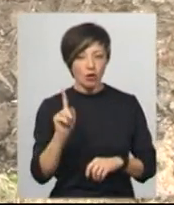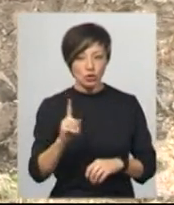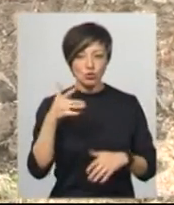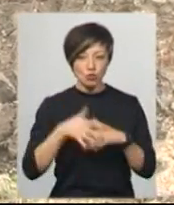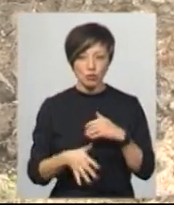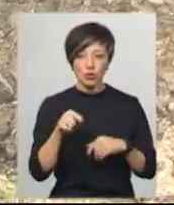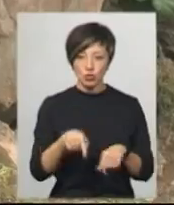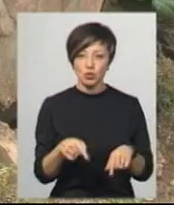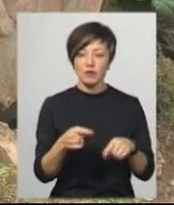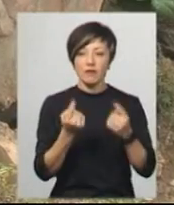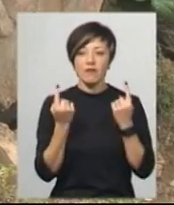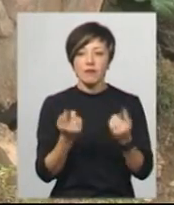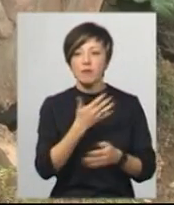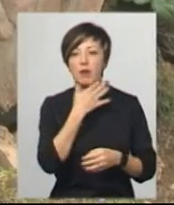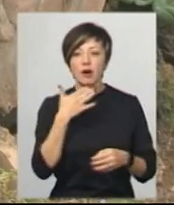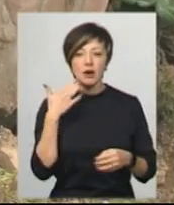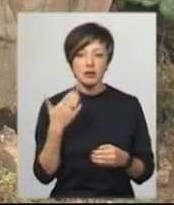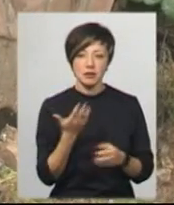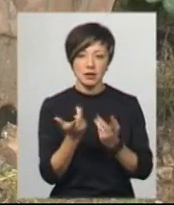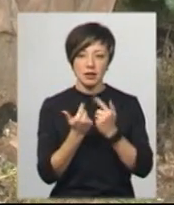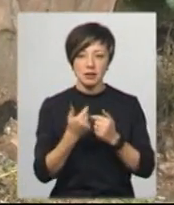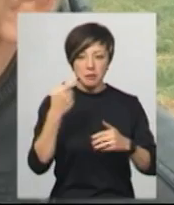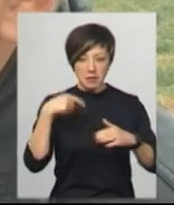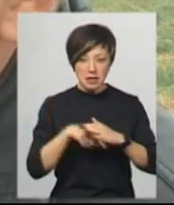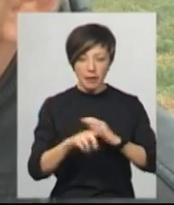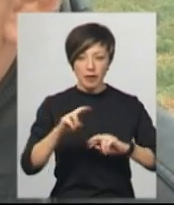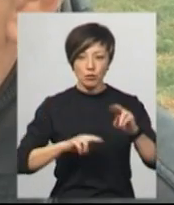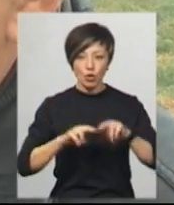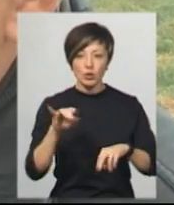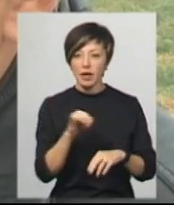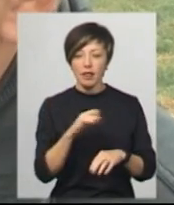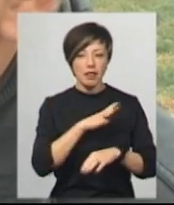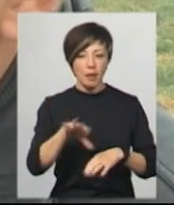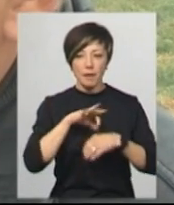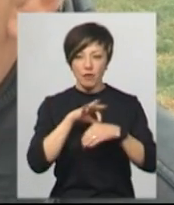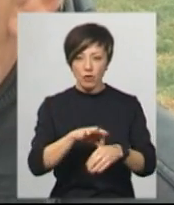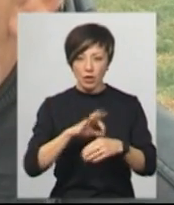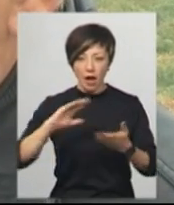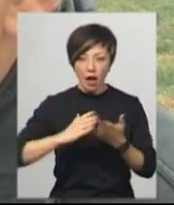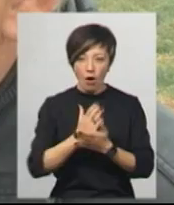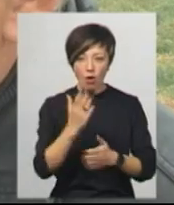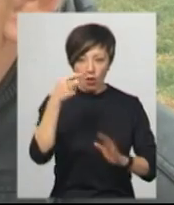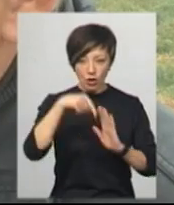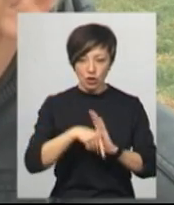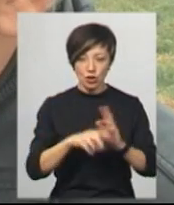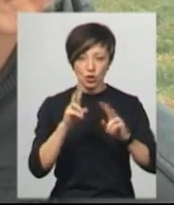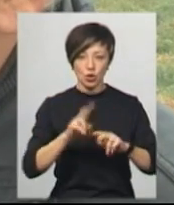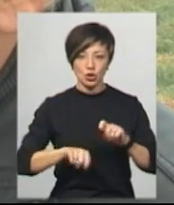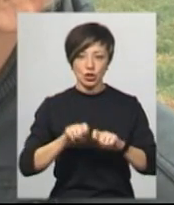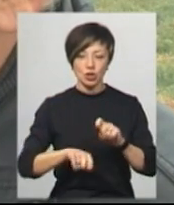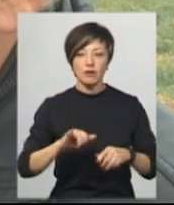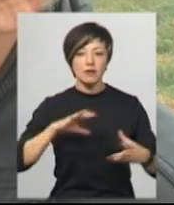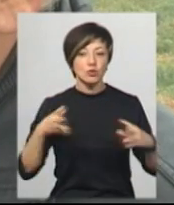зрозуміло, що тут величезна кількість підземних споруд, ну і не проводились геологічні дослідження. Ну і